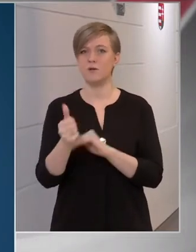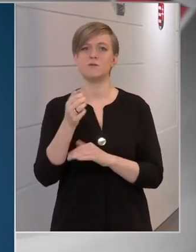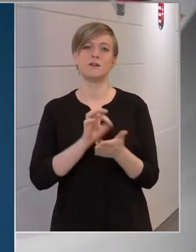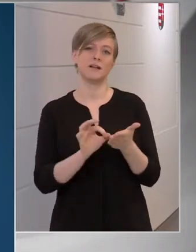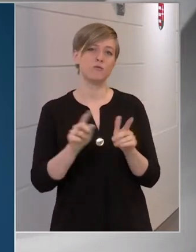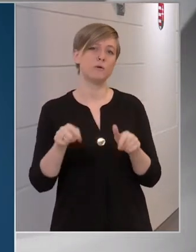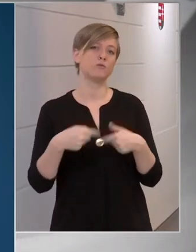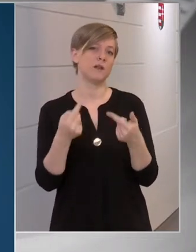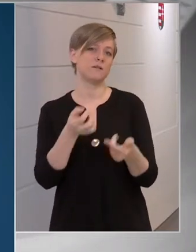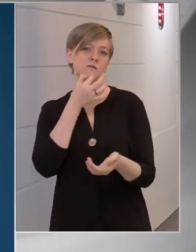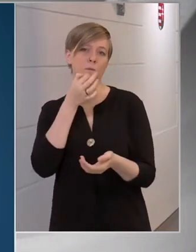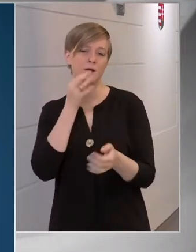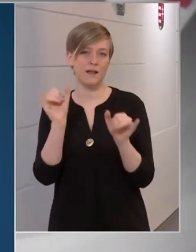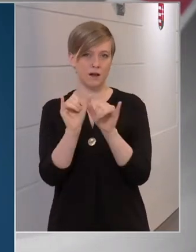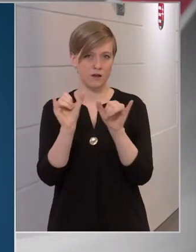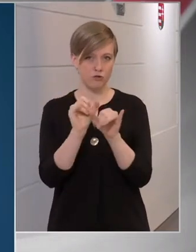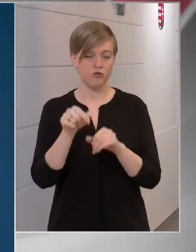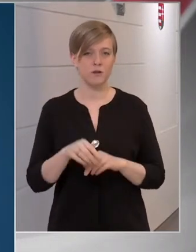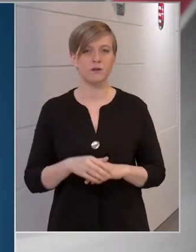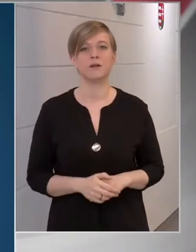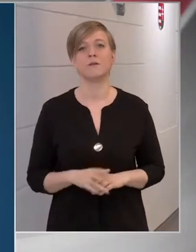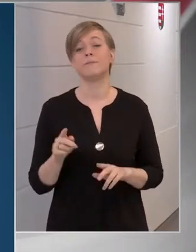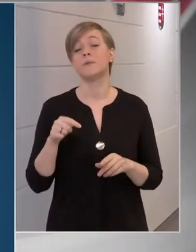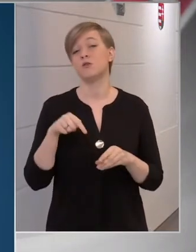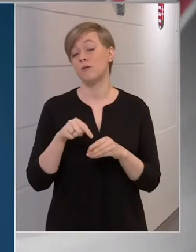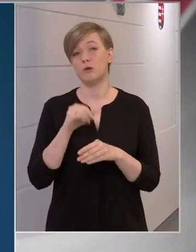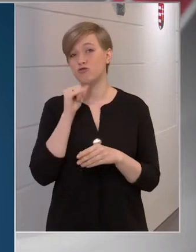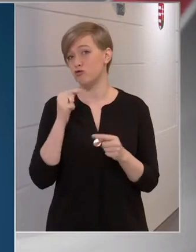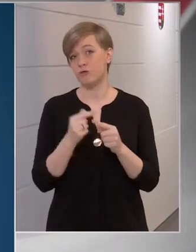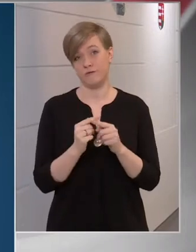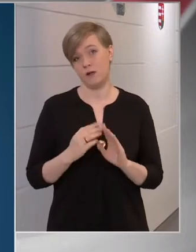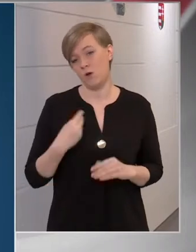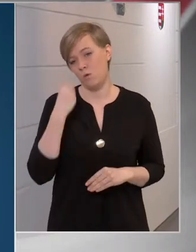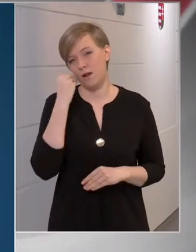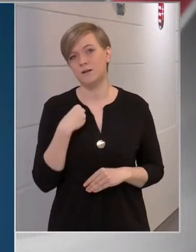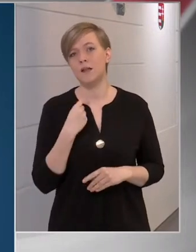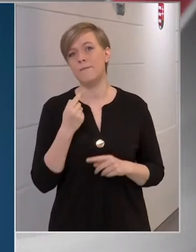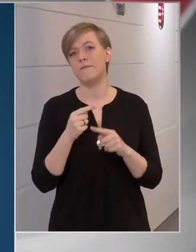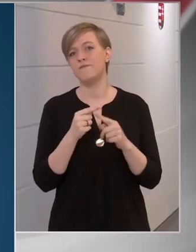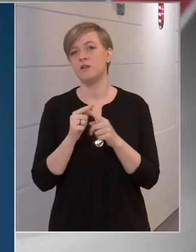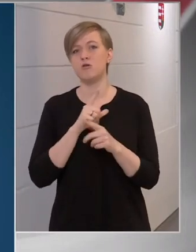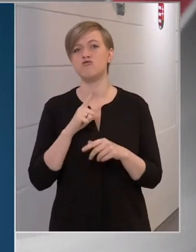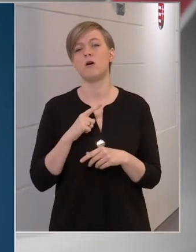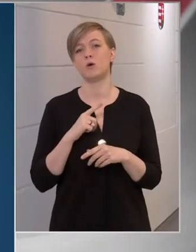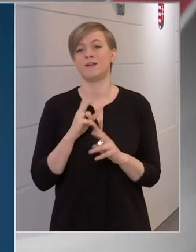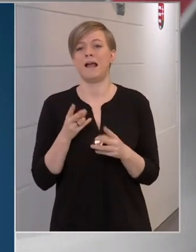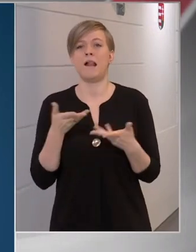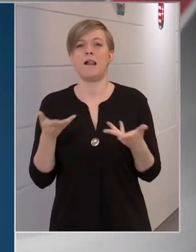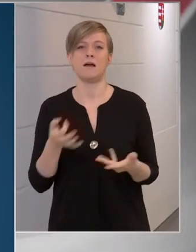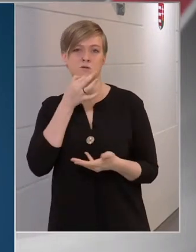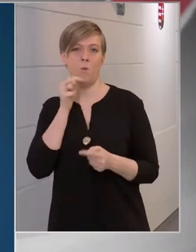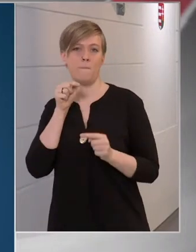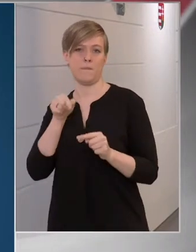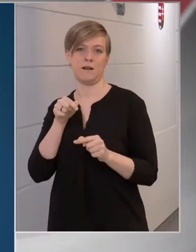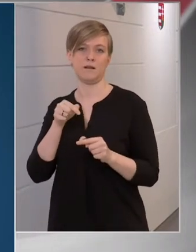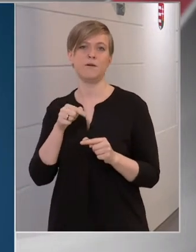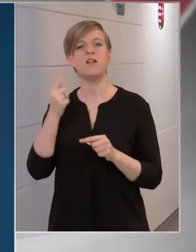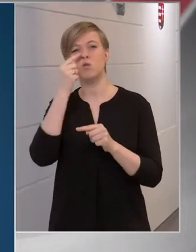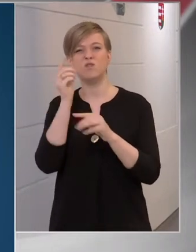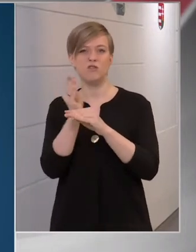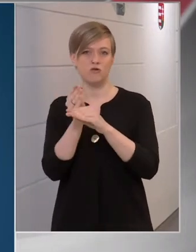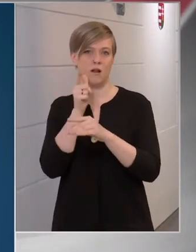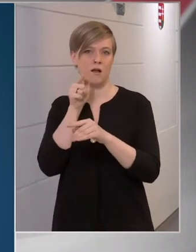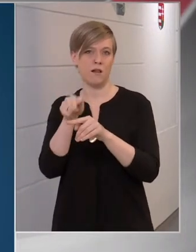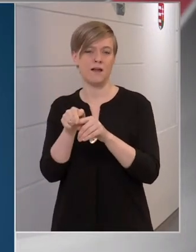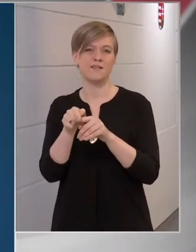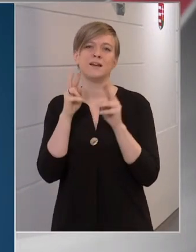írásbeli, majd a szóbeli érettségire, és abban ugye nincs vita, mert ha jól értem, akkor a vita az arról szó, hogy kell le szóbeli érettségi, az június elején